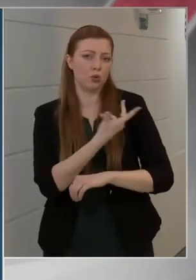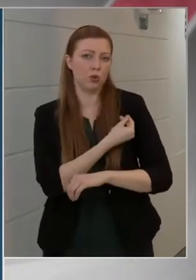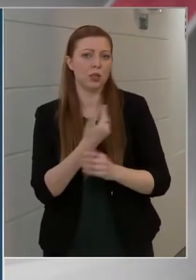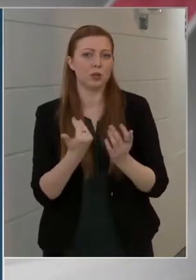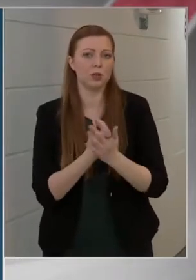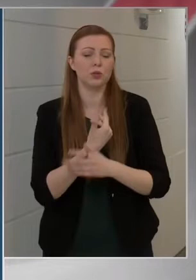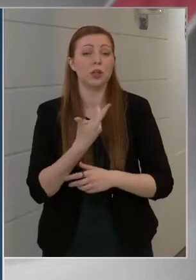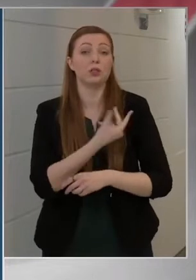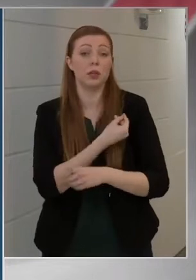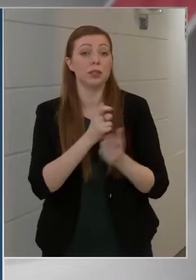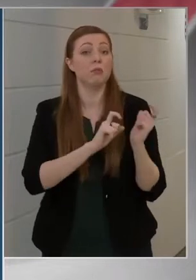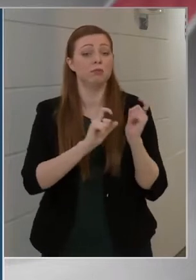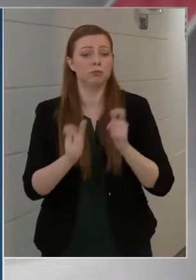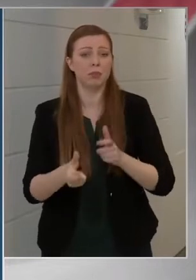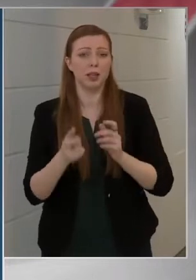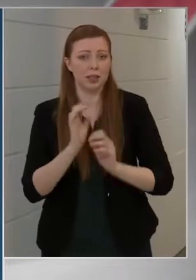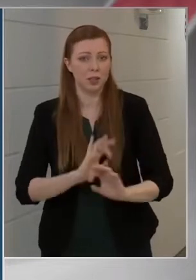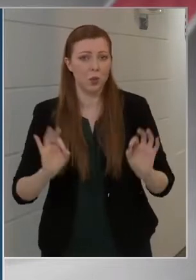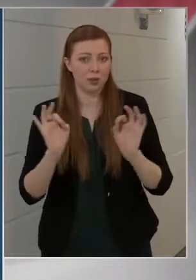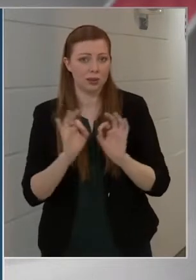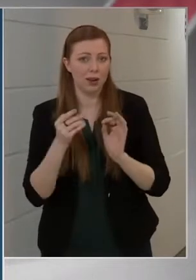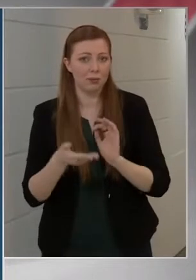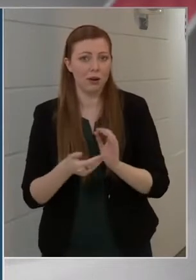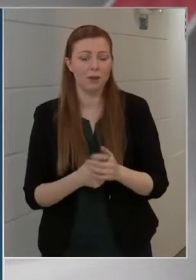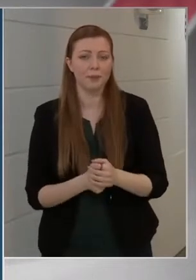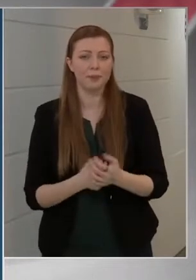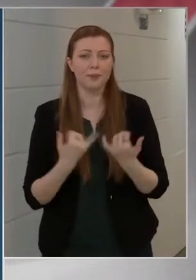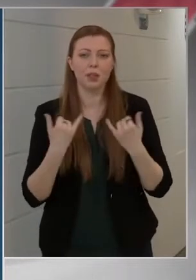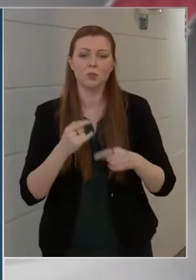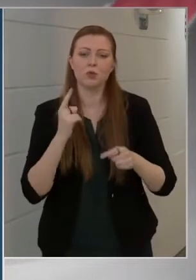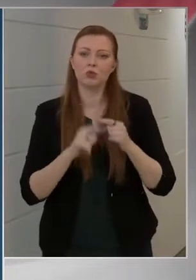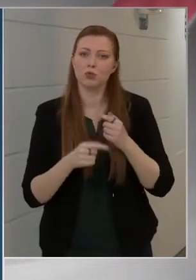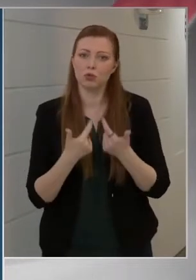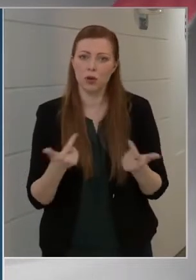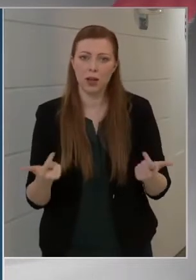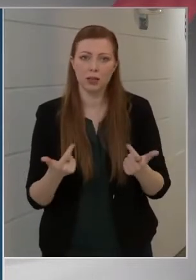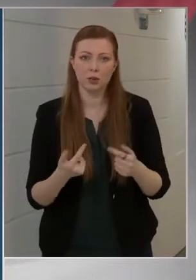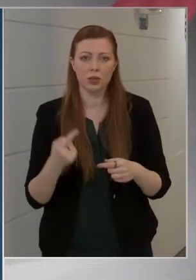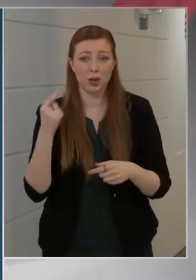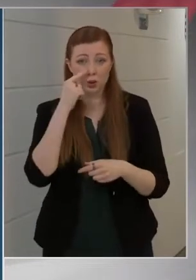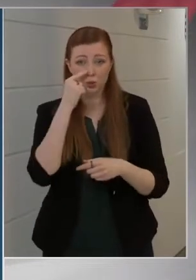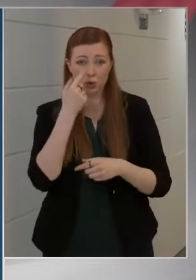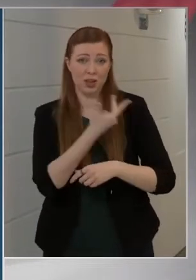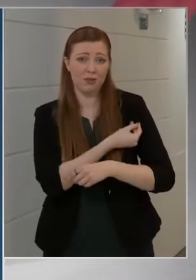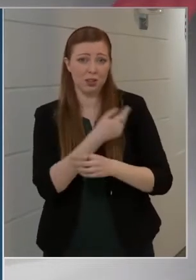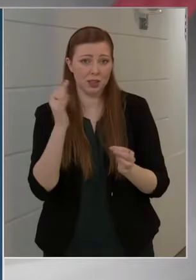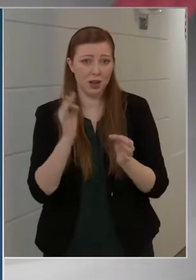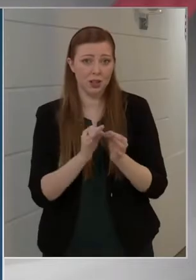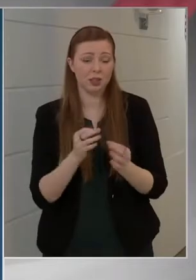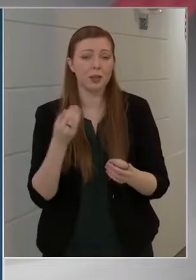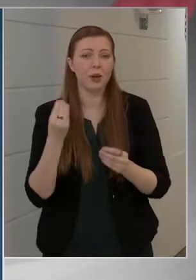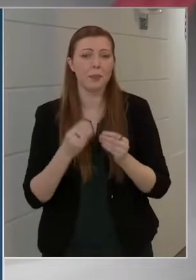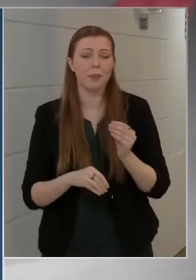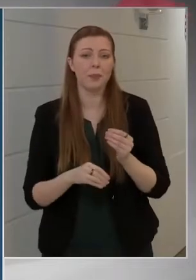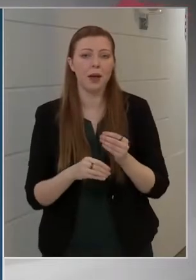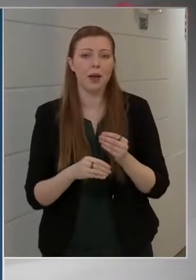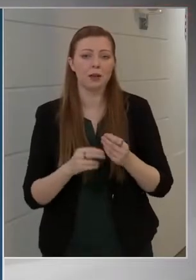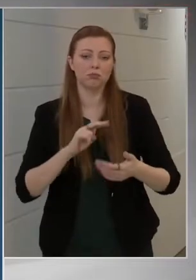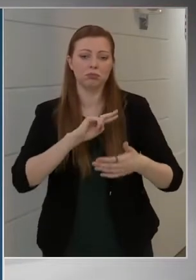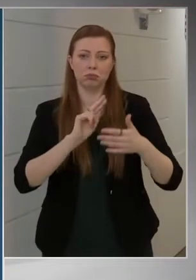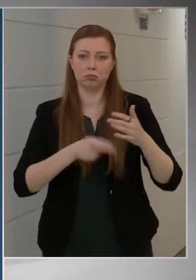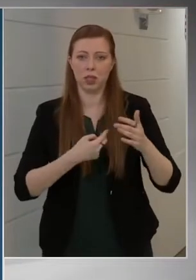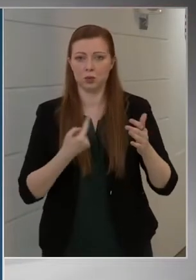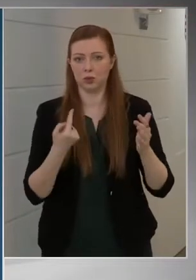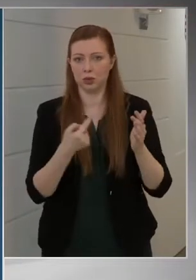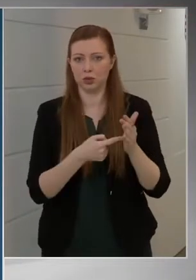vakcina megérkezett az országba. Ez most az utolsó lehetőség a Sputnik vakcina esetében, hiszen a szerződésben